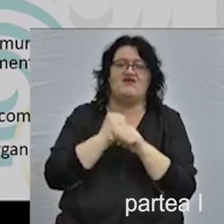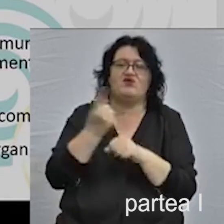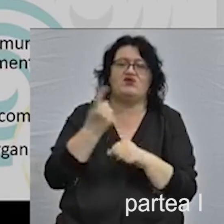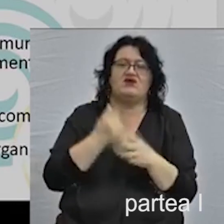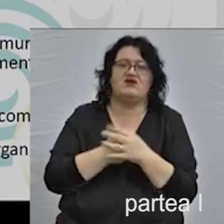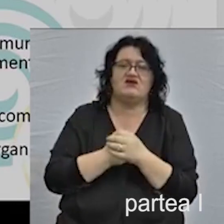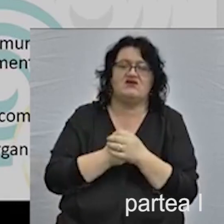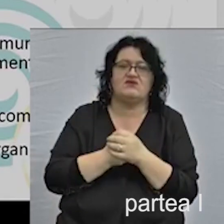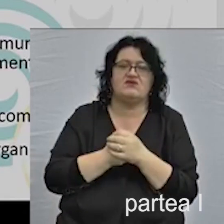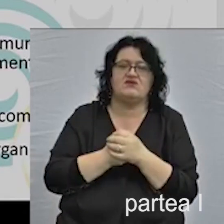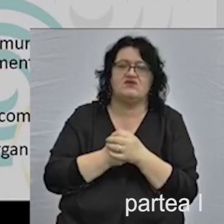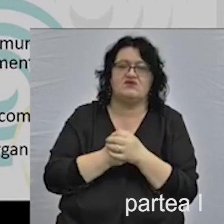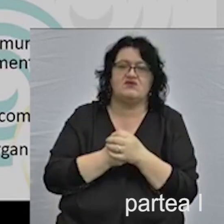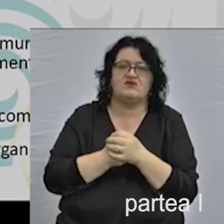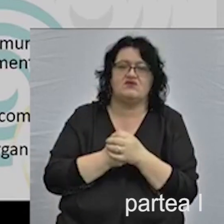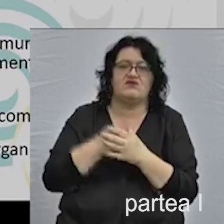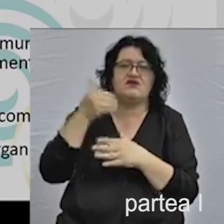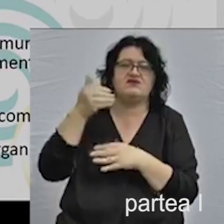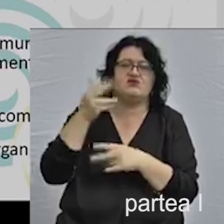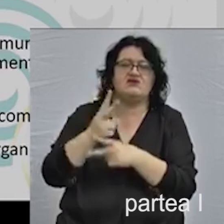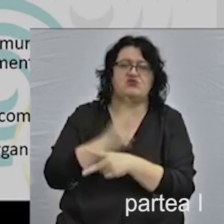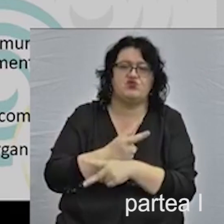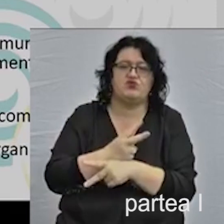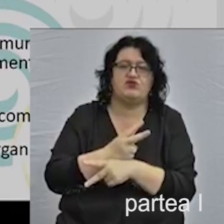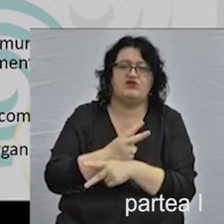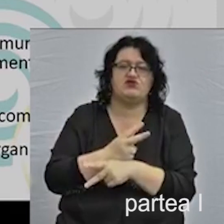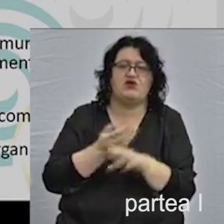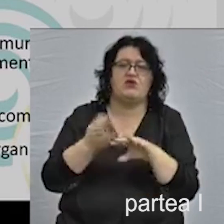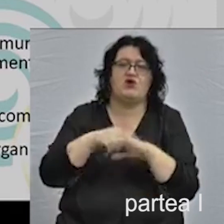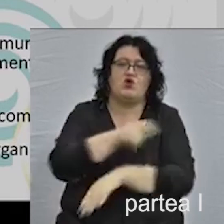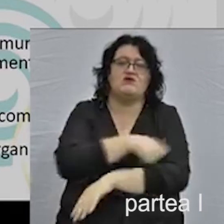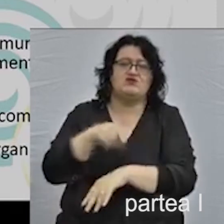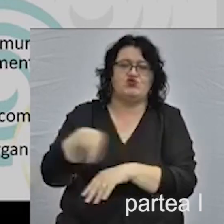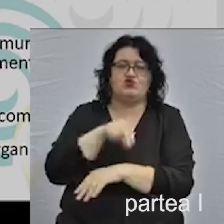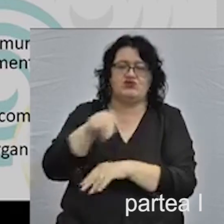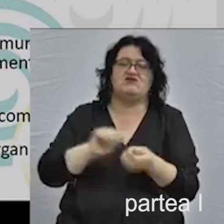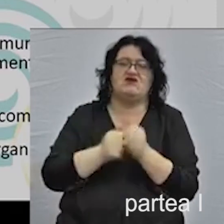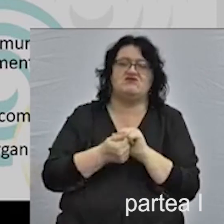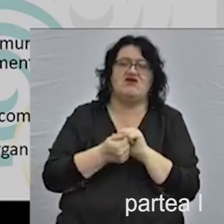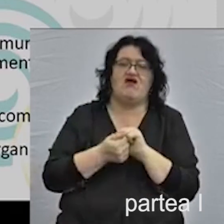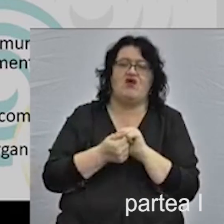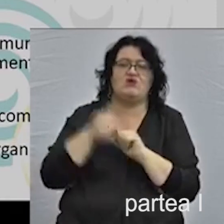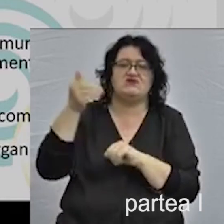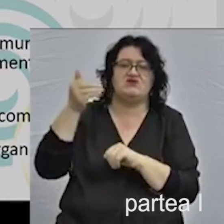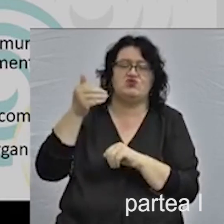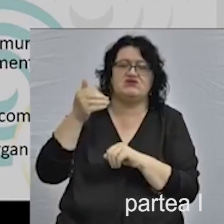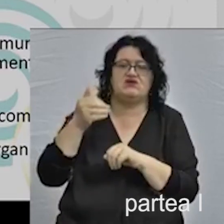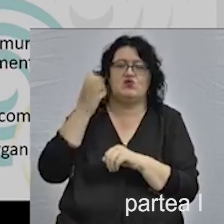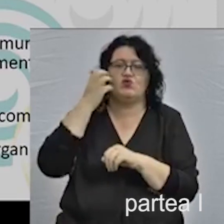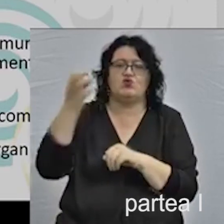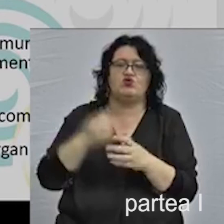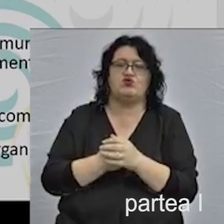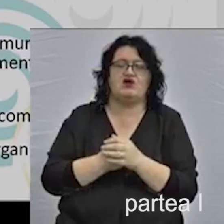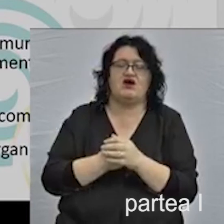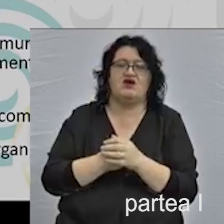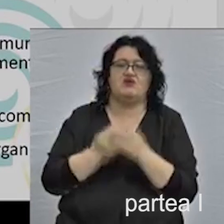instituții publice, în speță Consiliul Județean, din instituții culturale cum